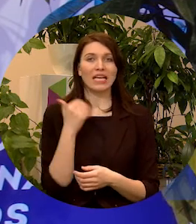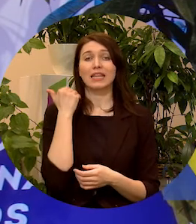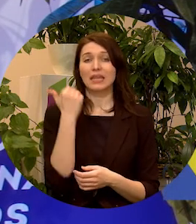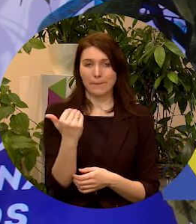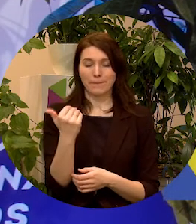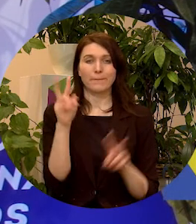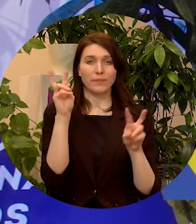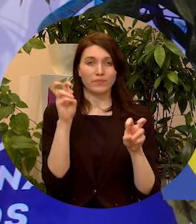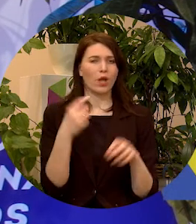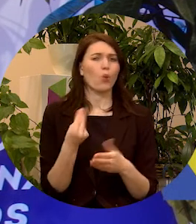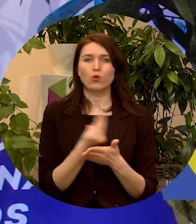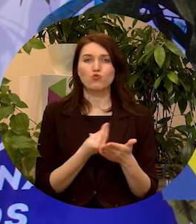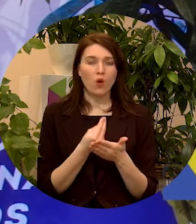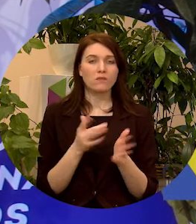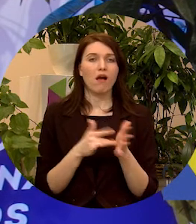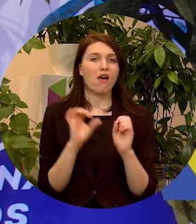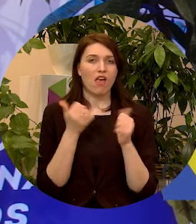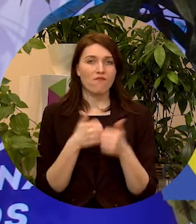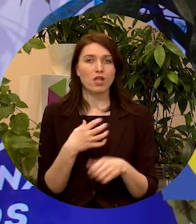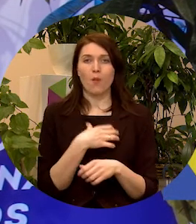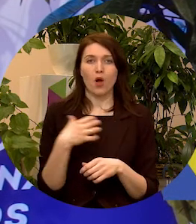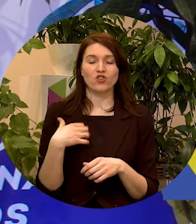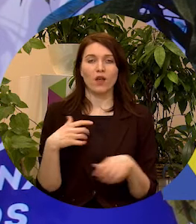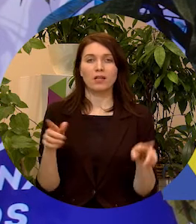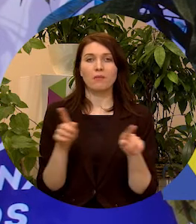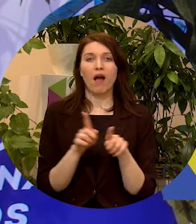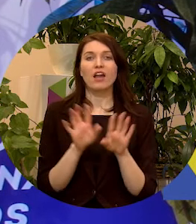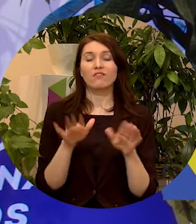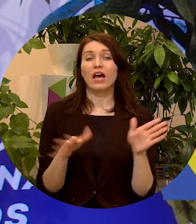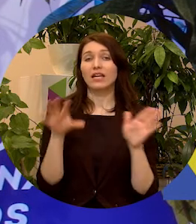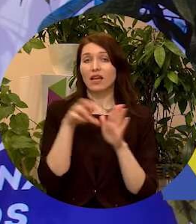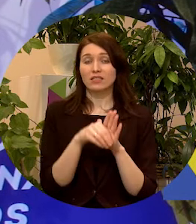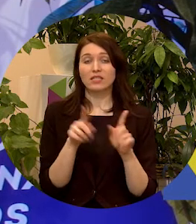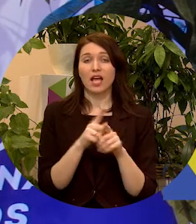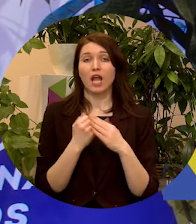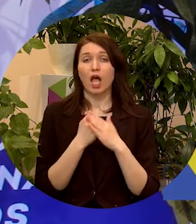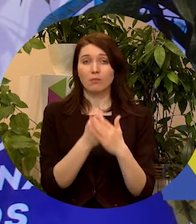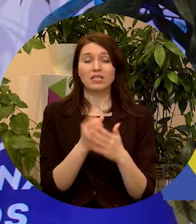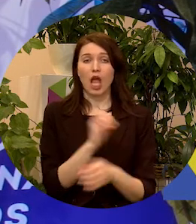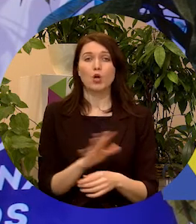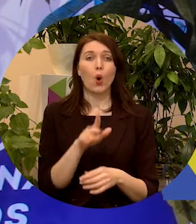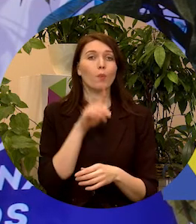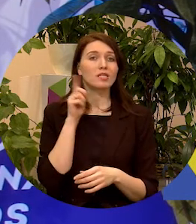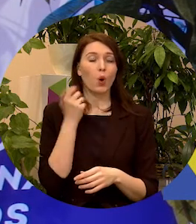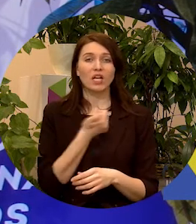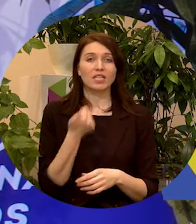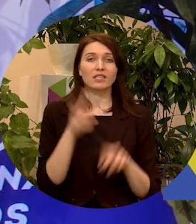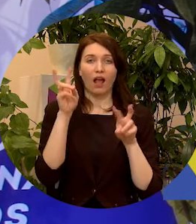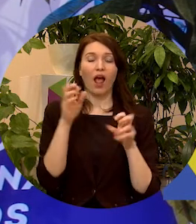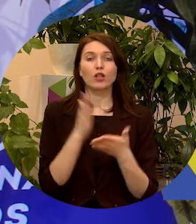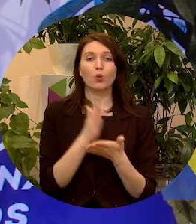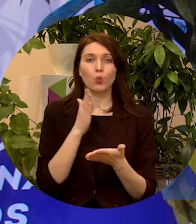ko tad īsti tas nozīmē, un kādā veidā pašvaldība arī var iesaistīties un atbalstīt Eiropas jaunatnes gadu norisi.